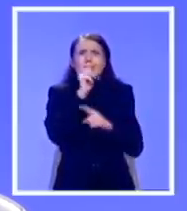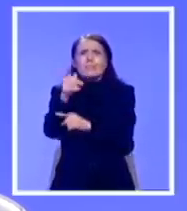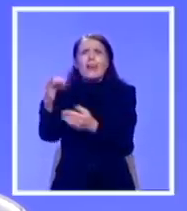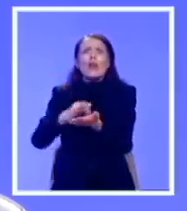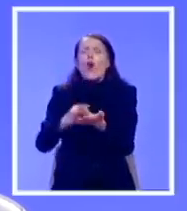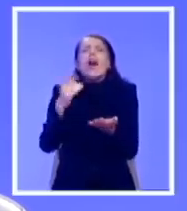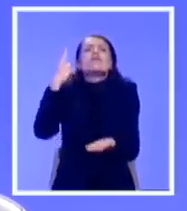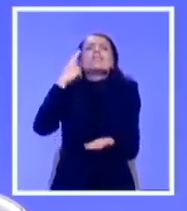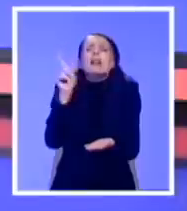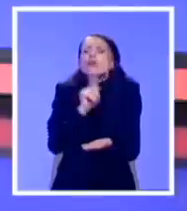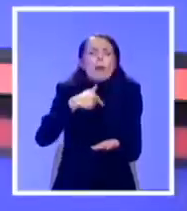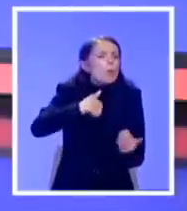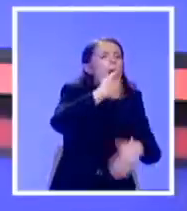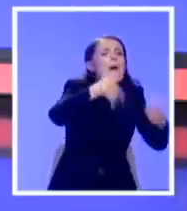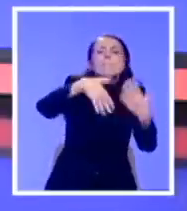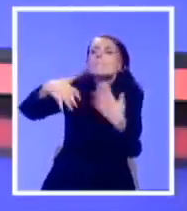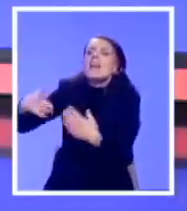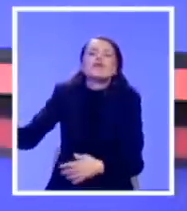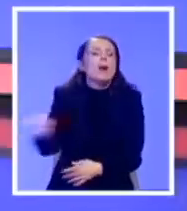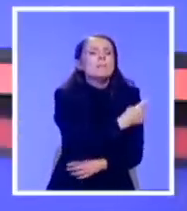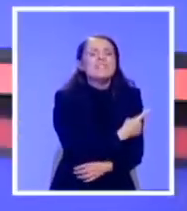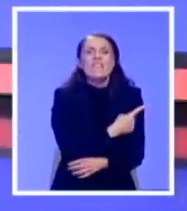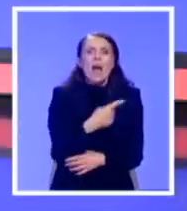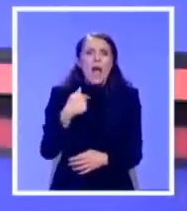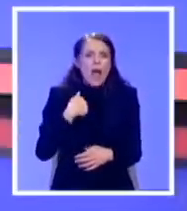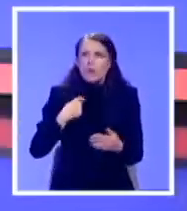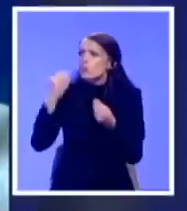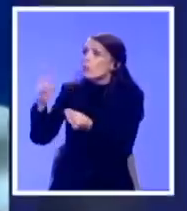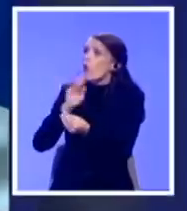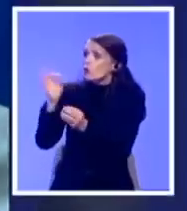Ono što je bitno... Ne možete da ne spominjate imeno. A koje imeno?